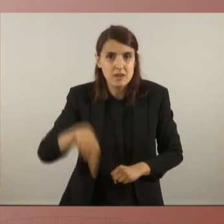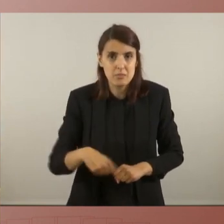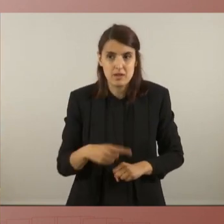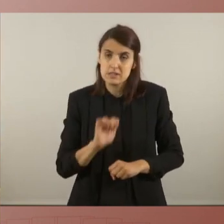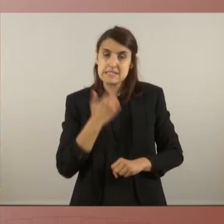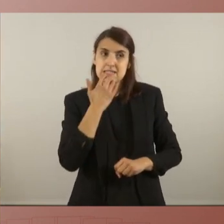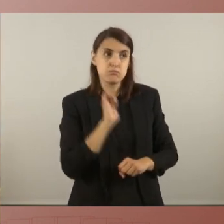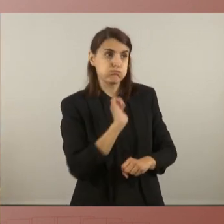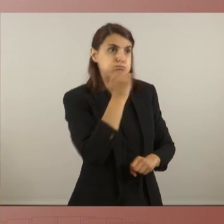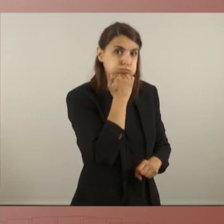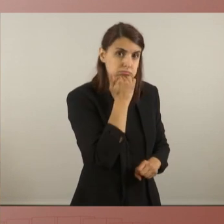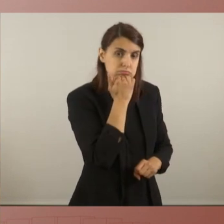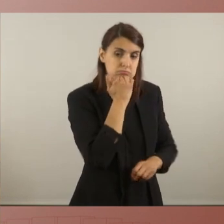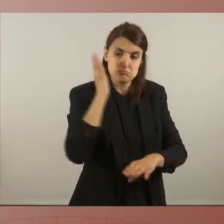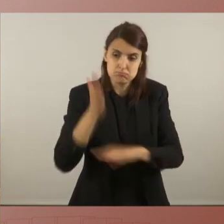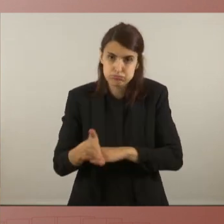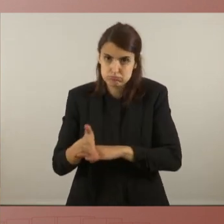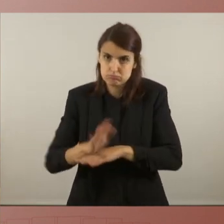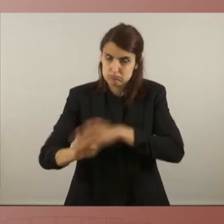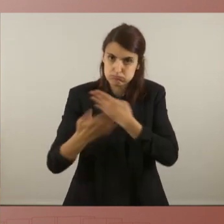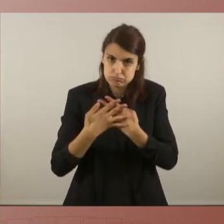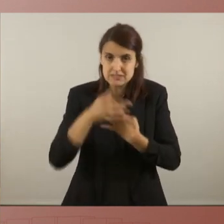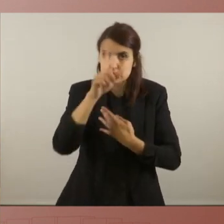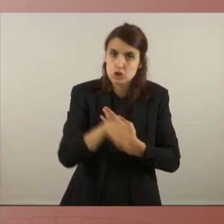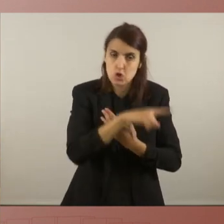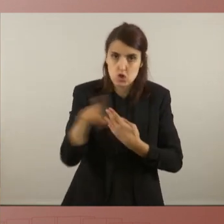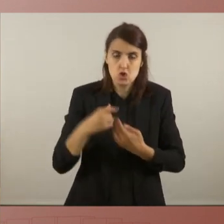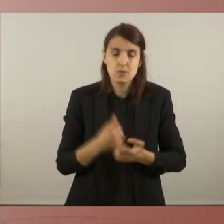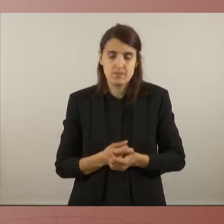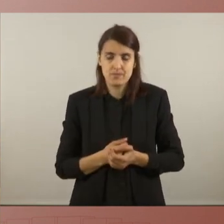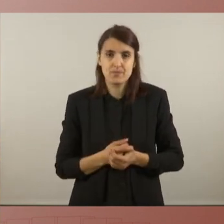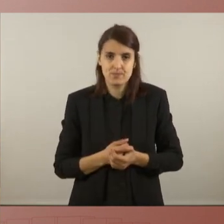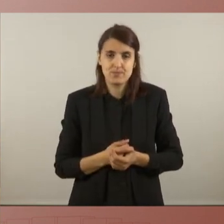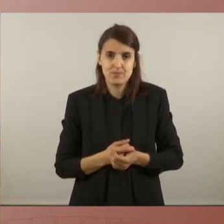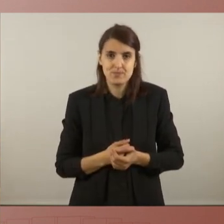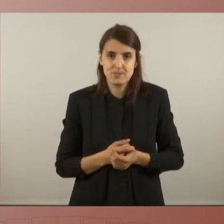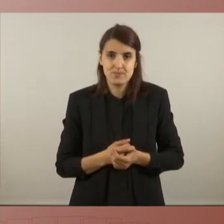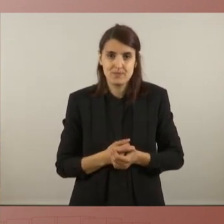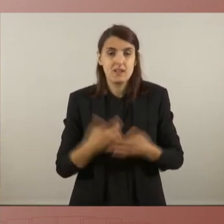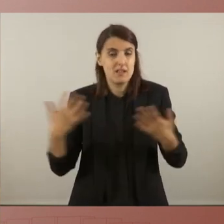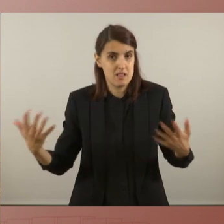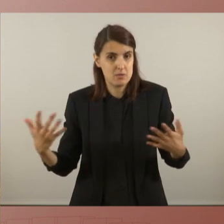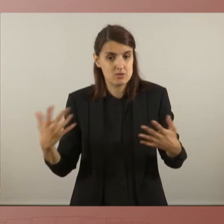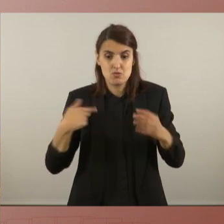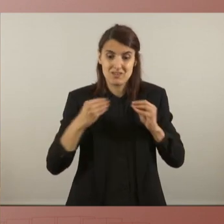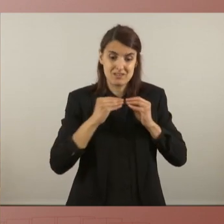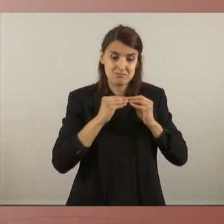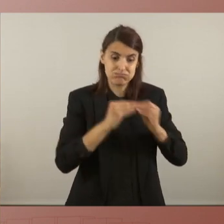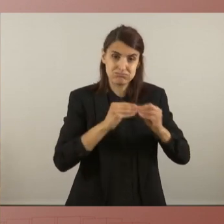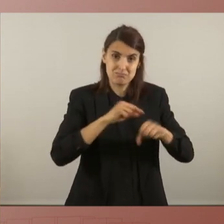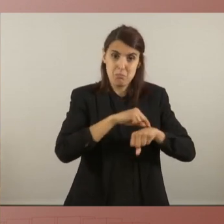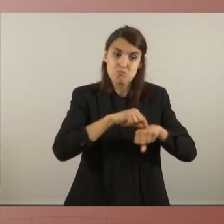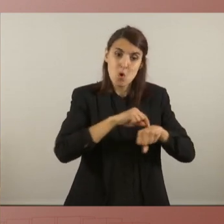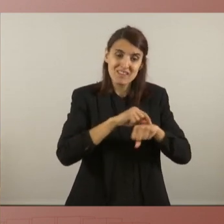empresonada i perseguida o no ho és. I, evidentment, no serà el mateix si no canviem la manera de fer allò que en diem política